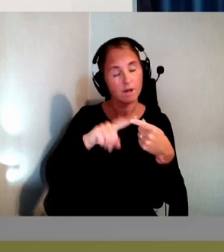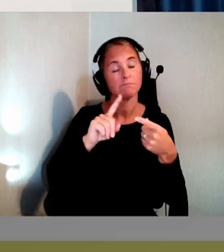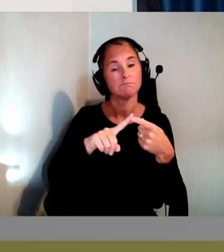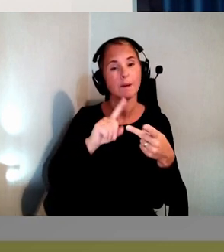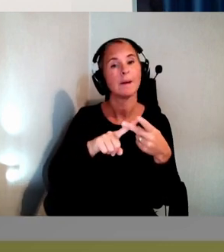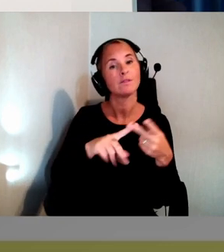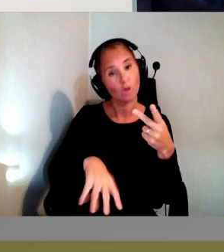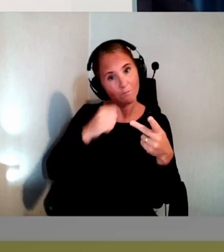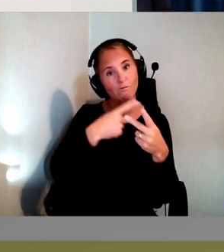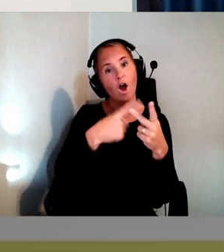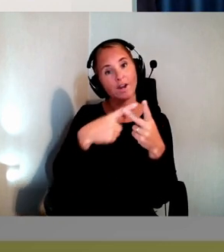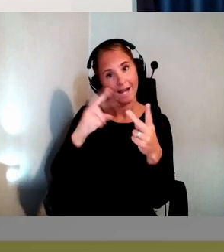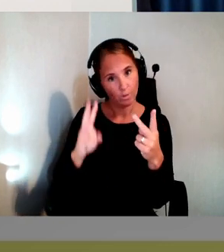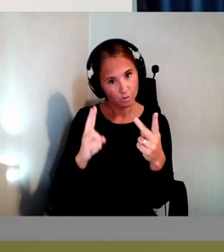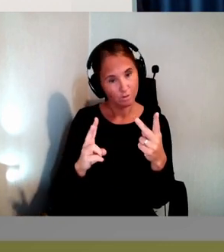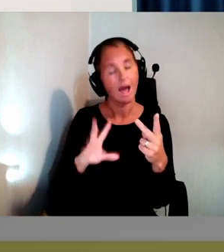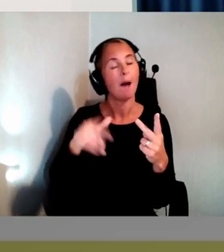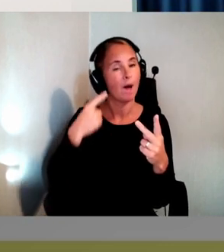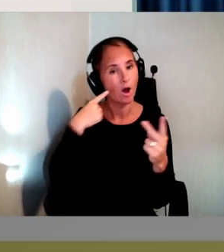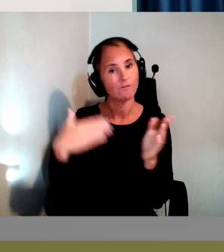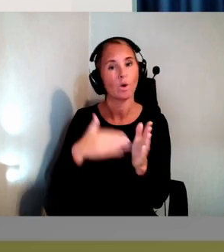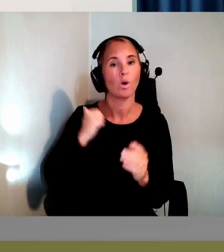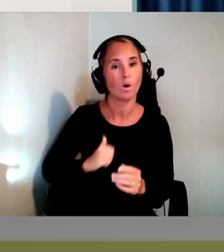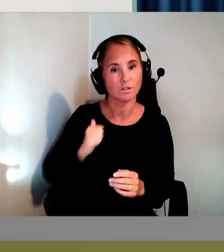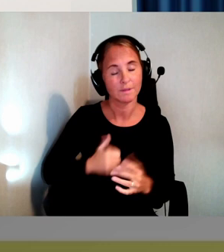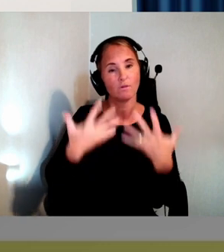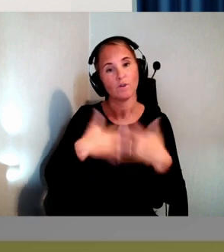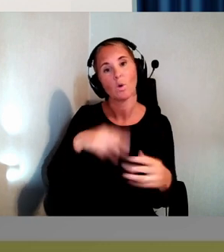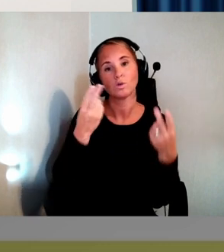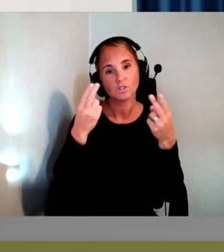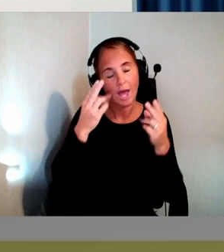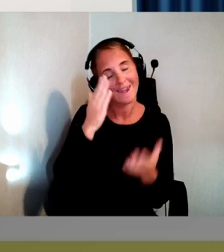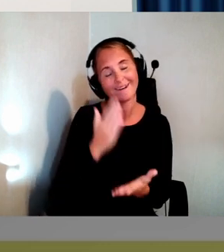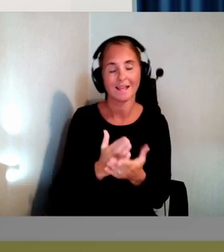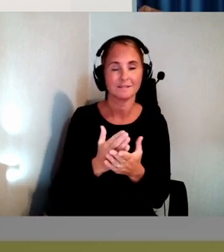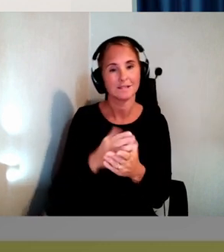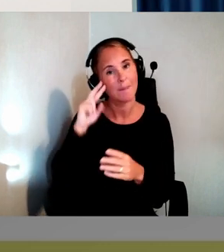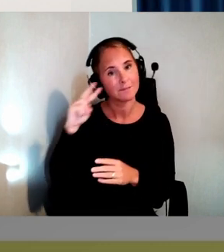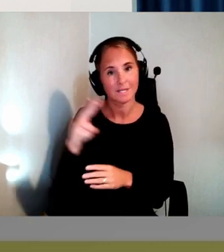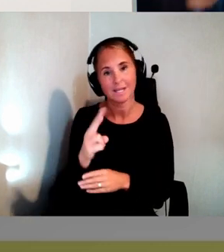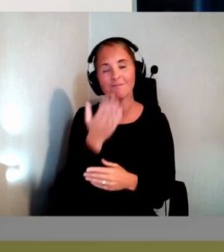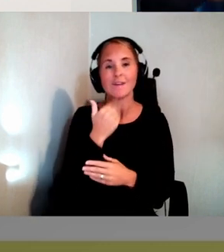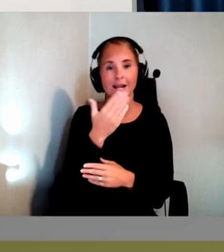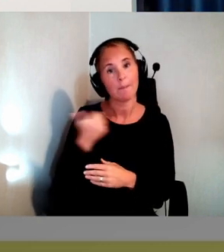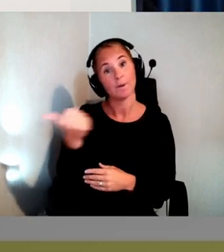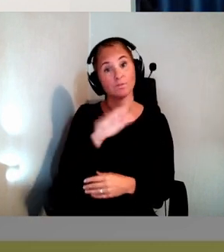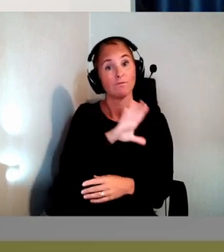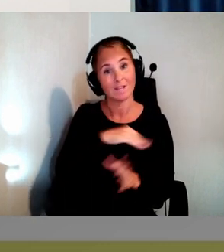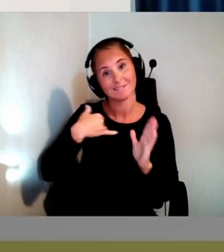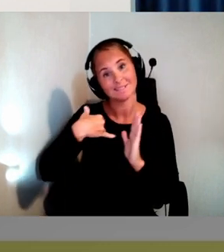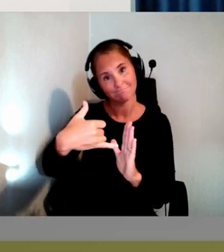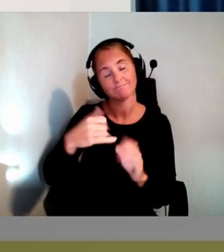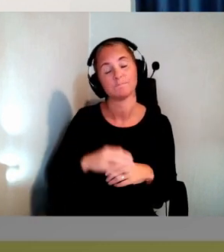fördelar. Och det har ni ju fått höra här från konsumenter och funktionsrättshåll. Lite vad det finns för behov. Men jag ska